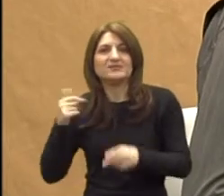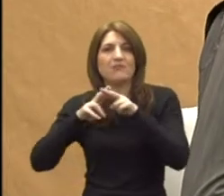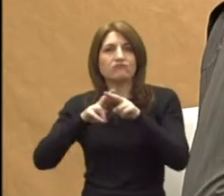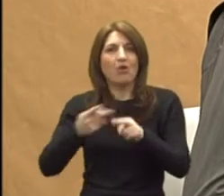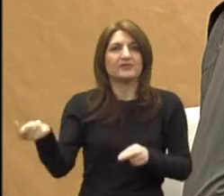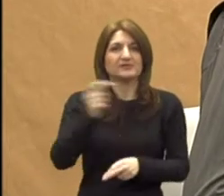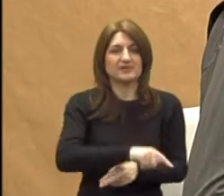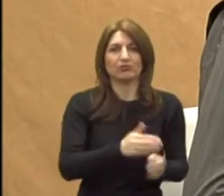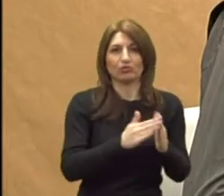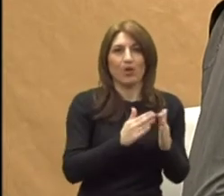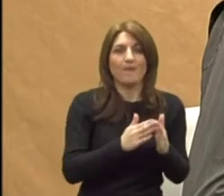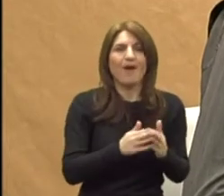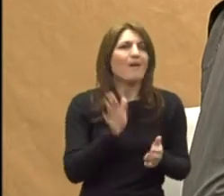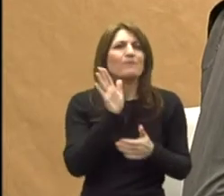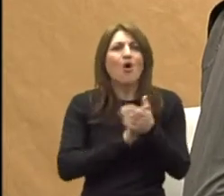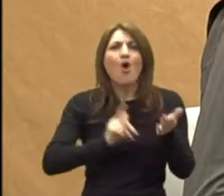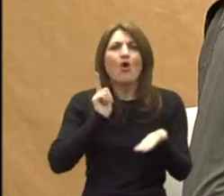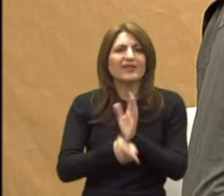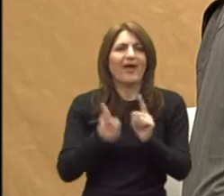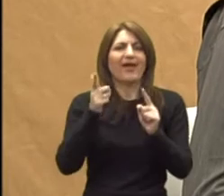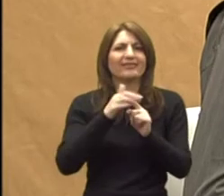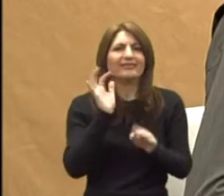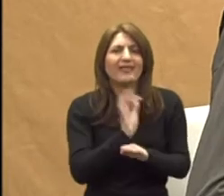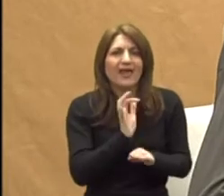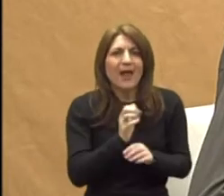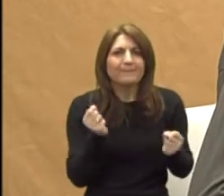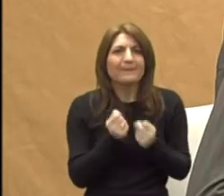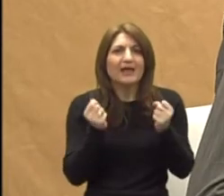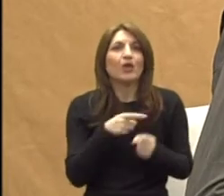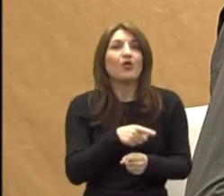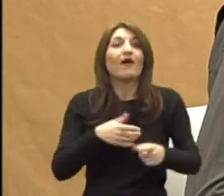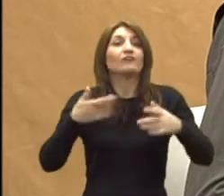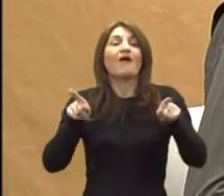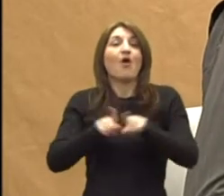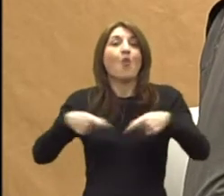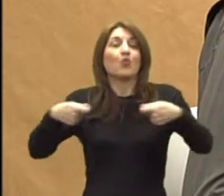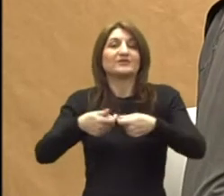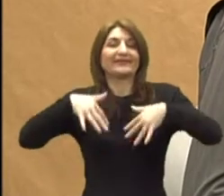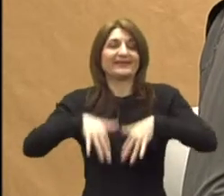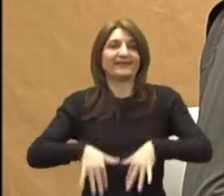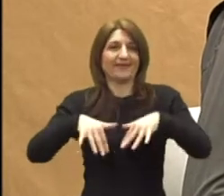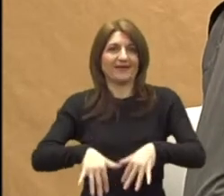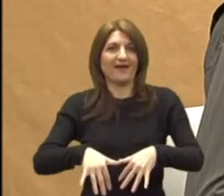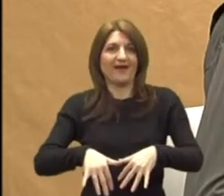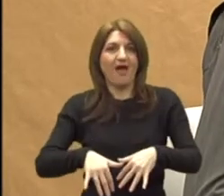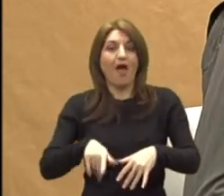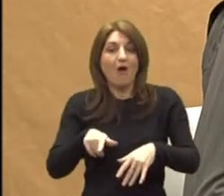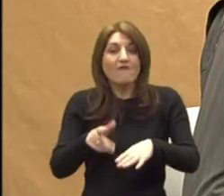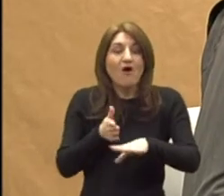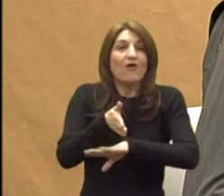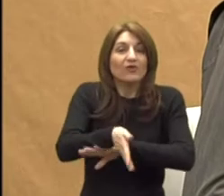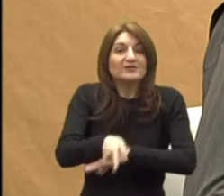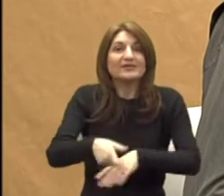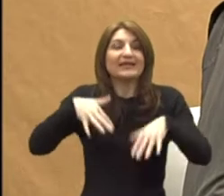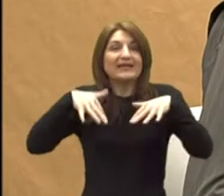početne terapijski postupci u stvari igranje s djetetom. I kroz igru i